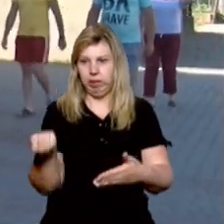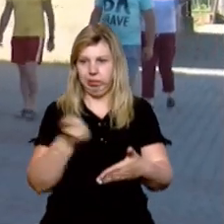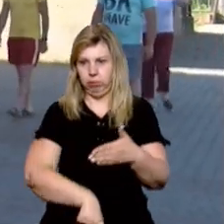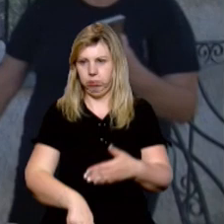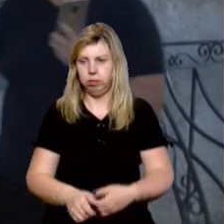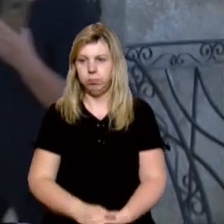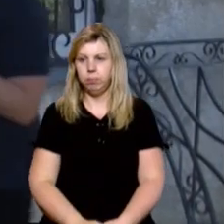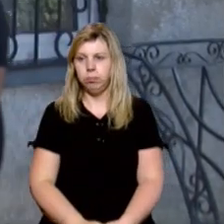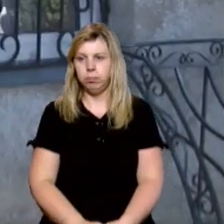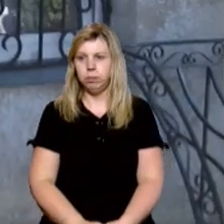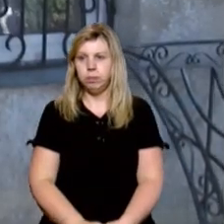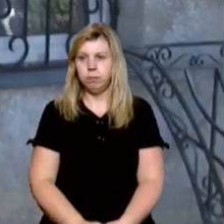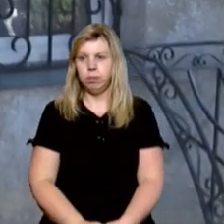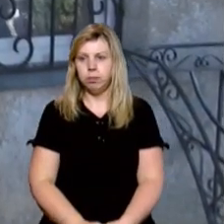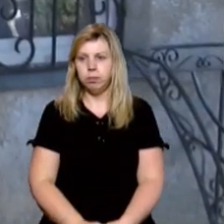зачинили.